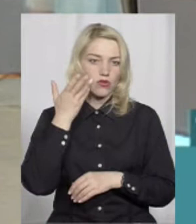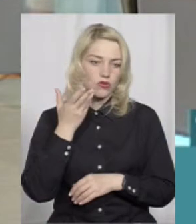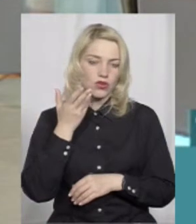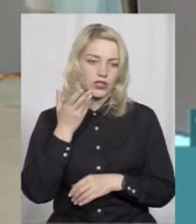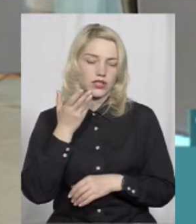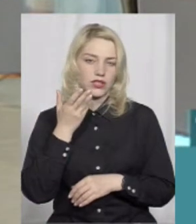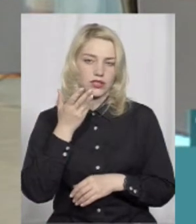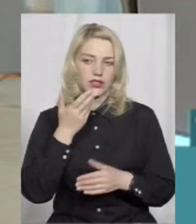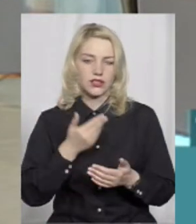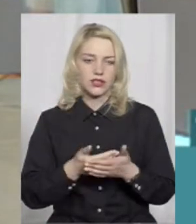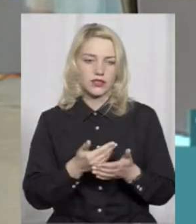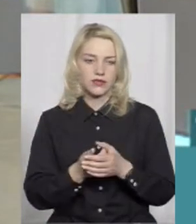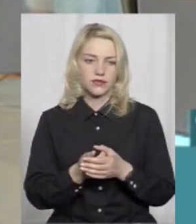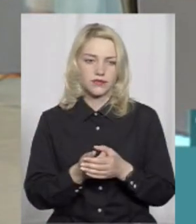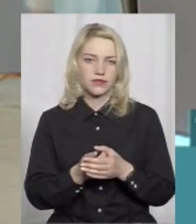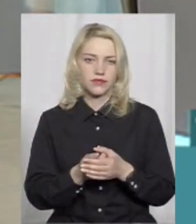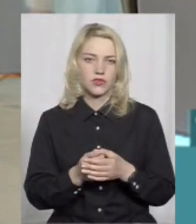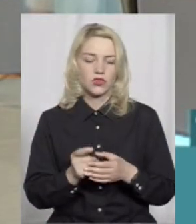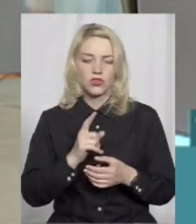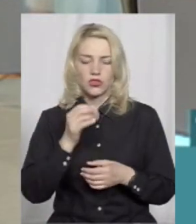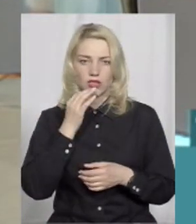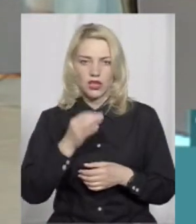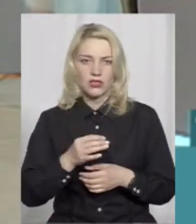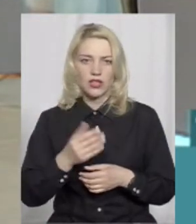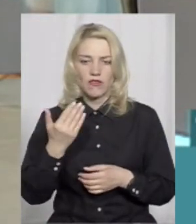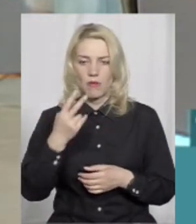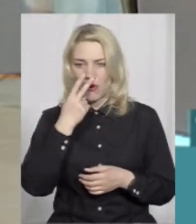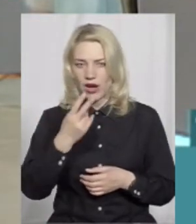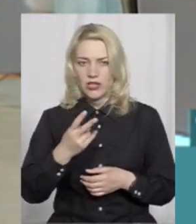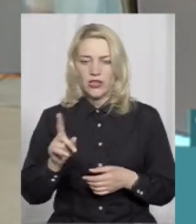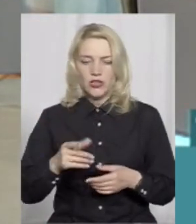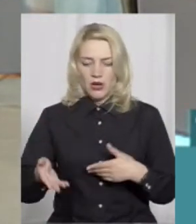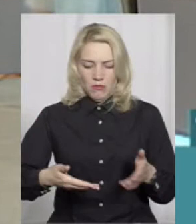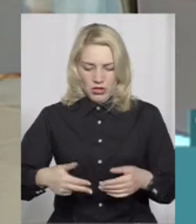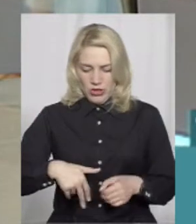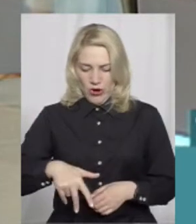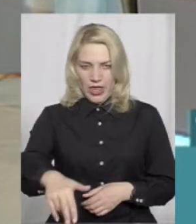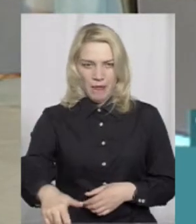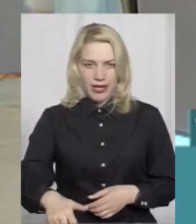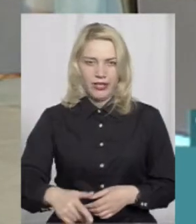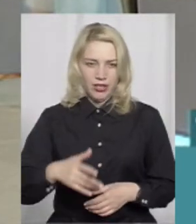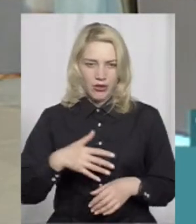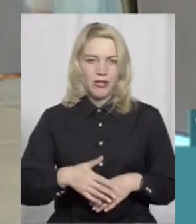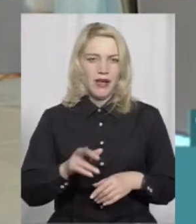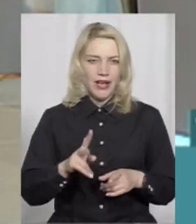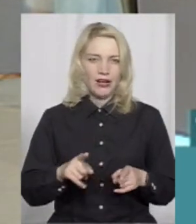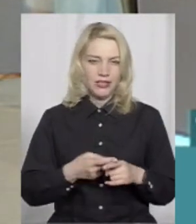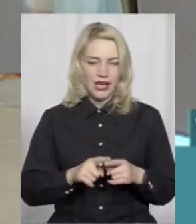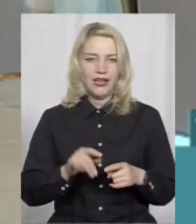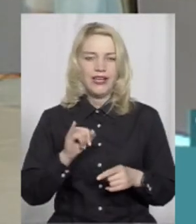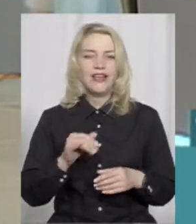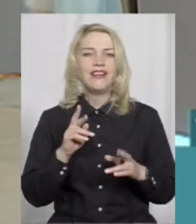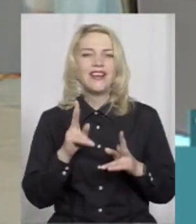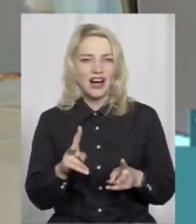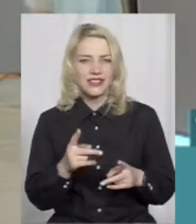їм це сталося, що розказують, вони показують, що пішоходний перехід. Розумієте, яка стати? І